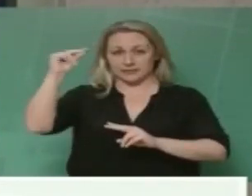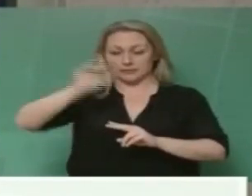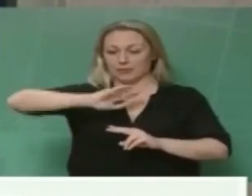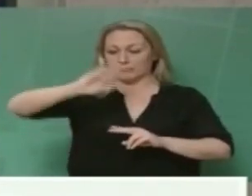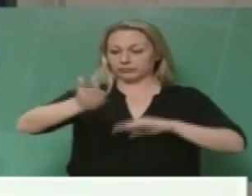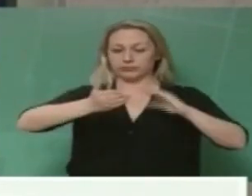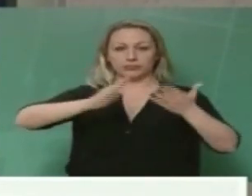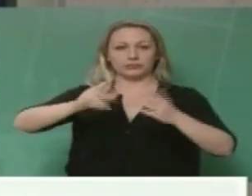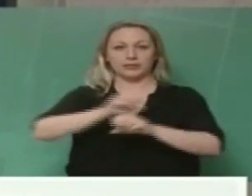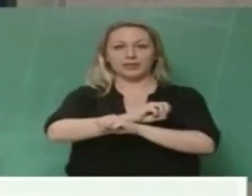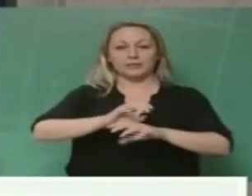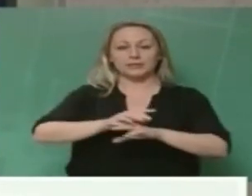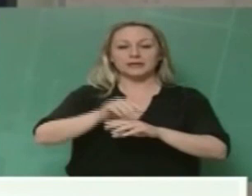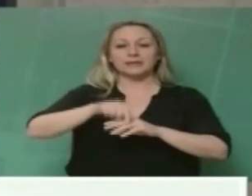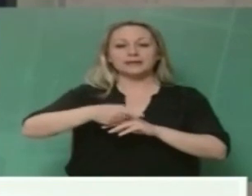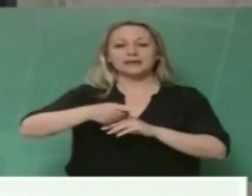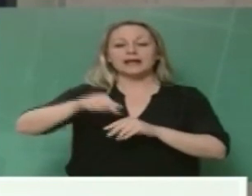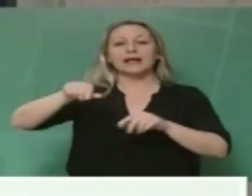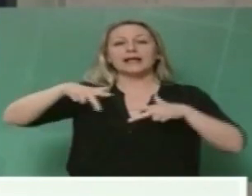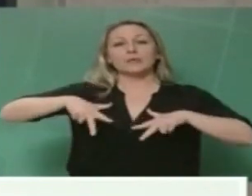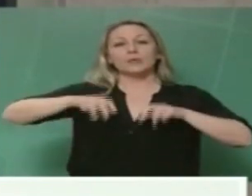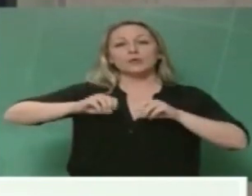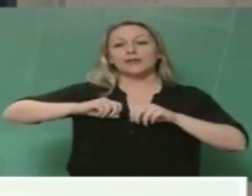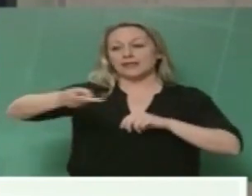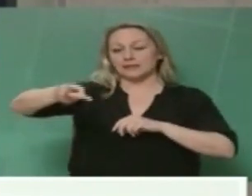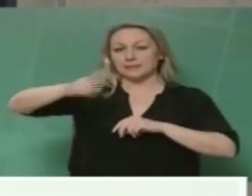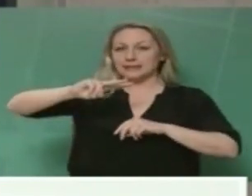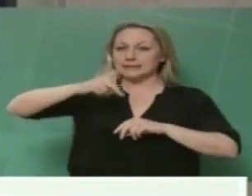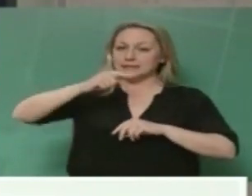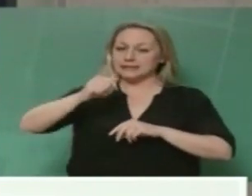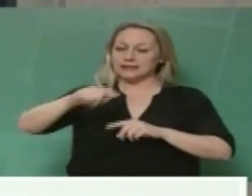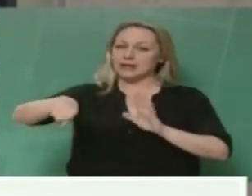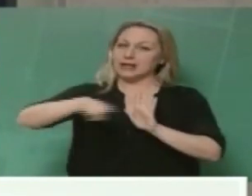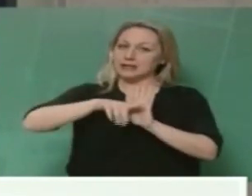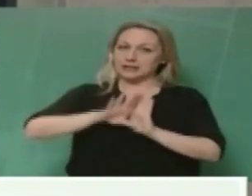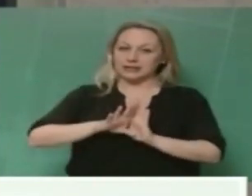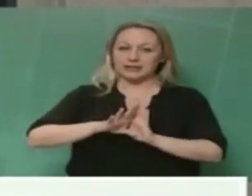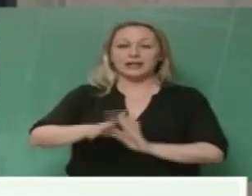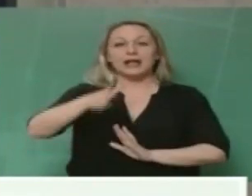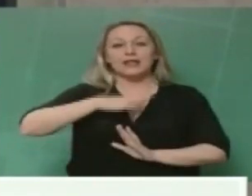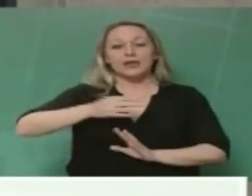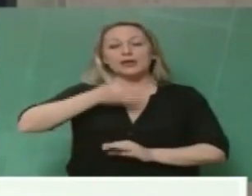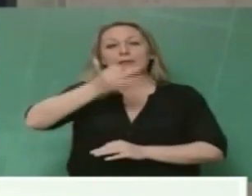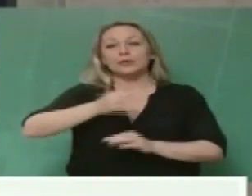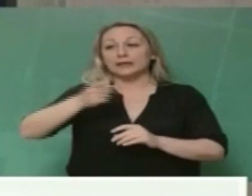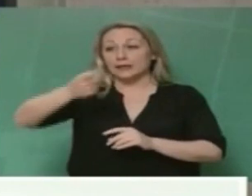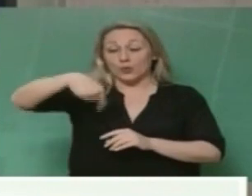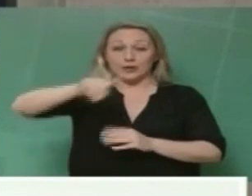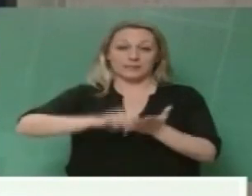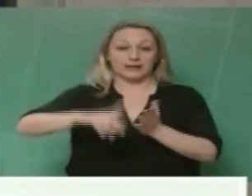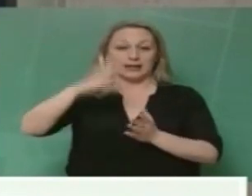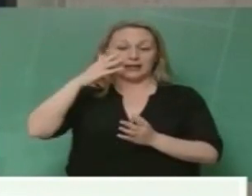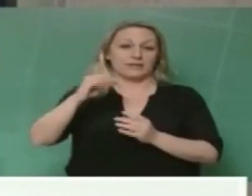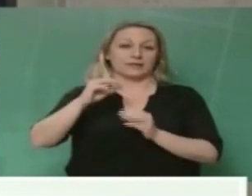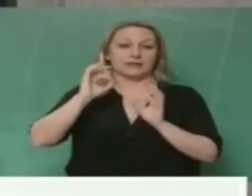μια απάντηση μάλλον δυσάρεστα από τον κύριο Γαβρόγλου Εκείνο που θέλω να πω και να το καταλάβω και ο κύριος Γαβρόγλου είναι η Θεσσαλονίκη